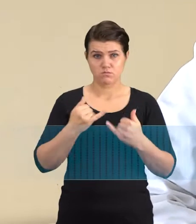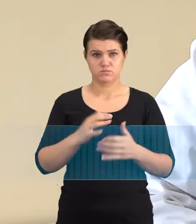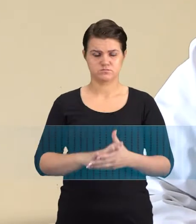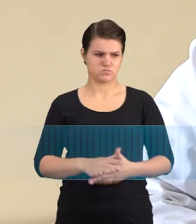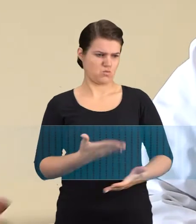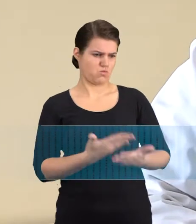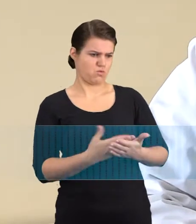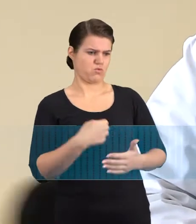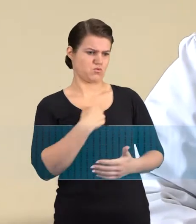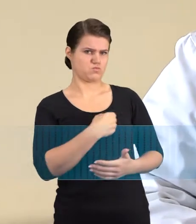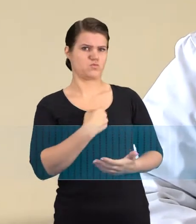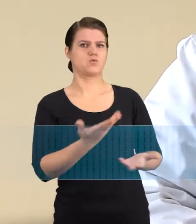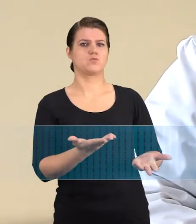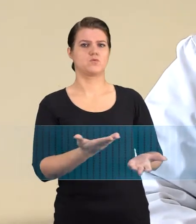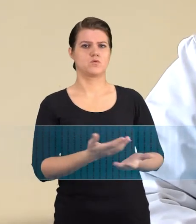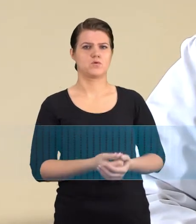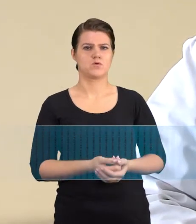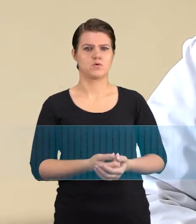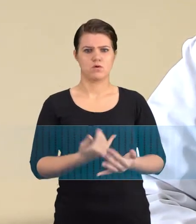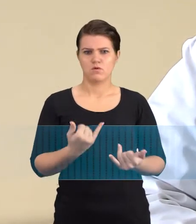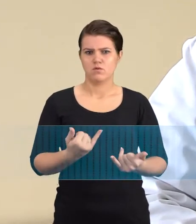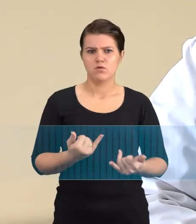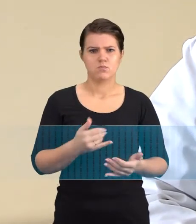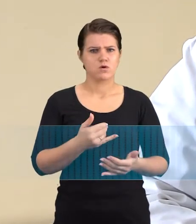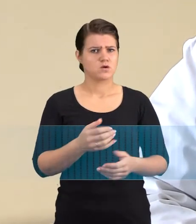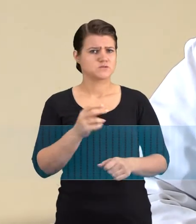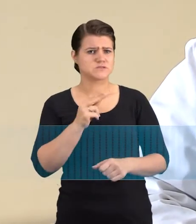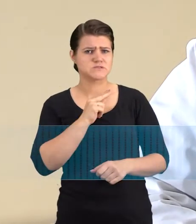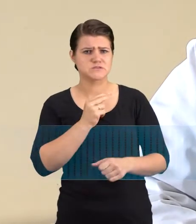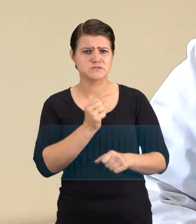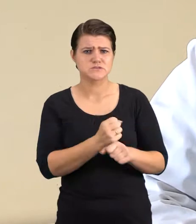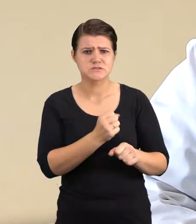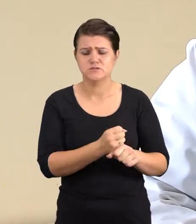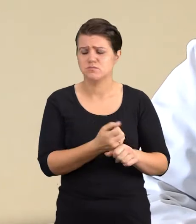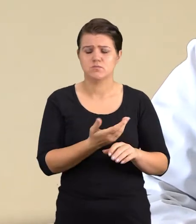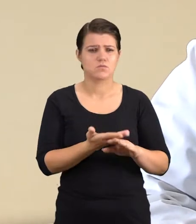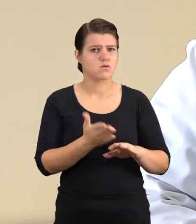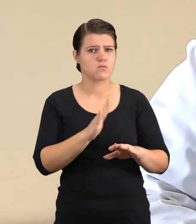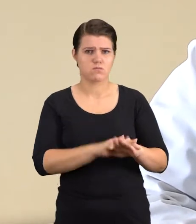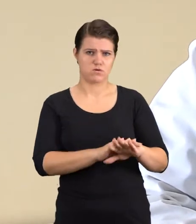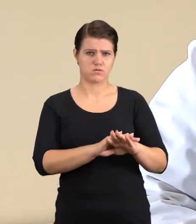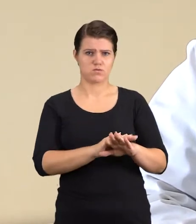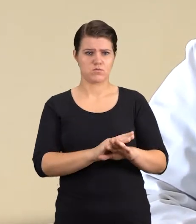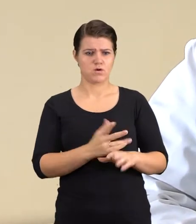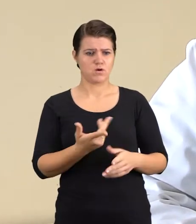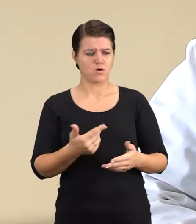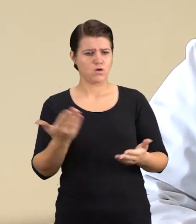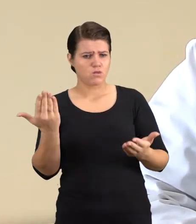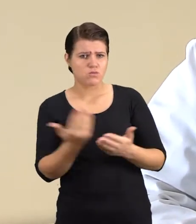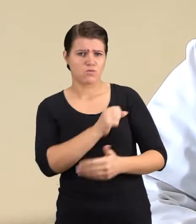Nebijot to kalbėt? O kodėl aš turiu bijoti? Dirbti neturim. Ne iš to galą vėl pradeda.